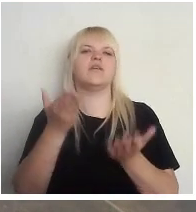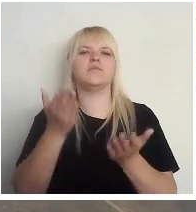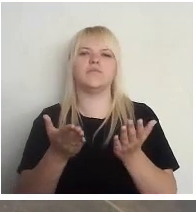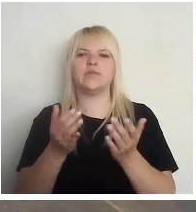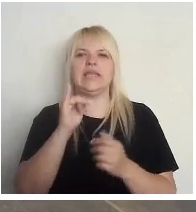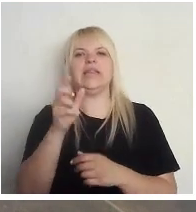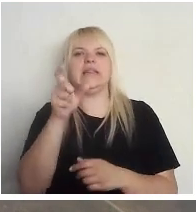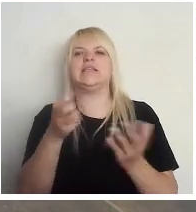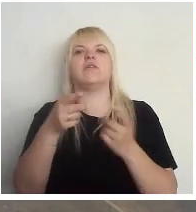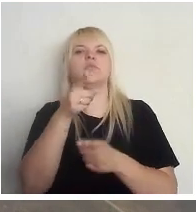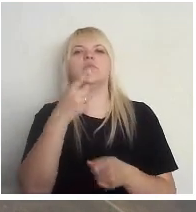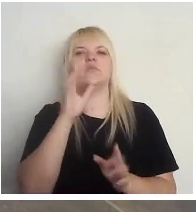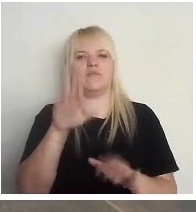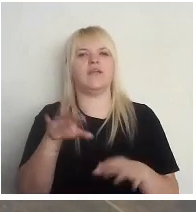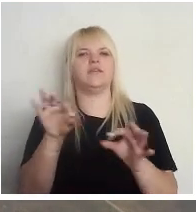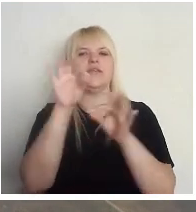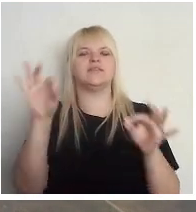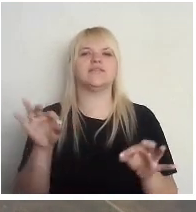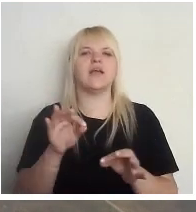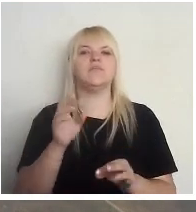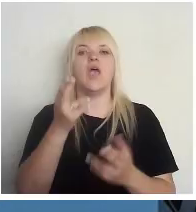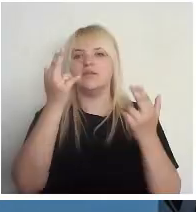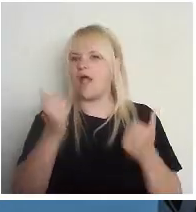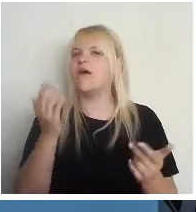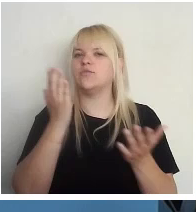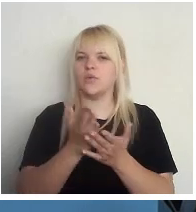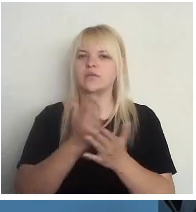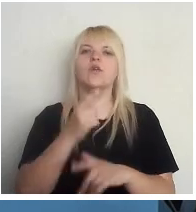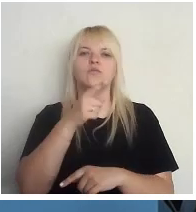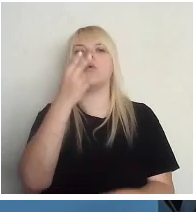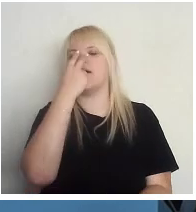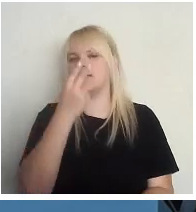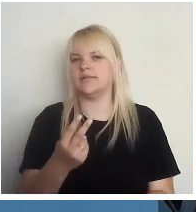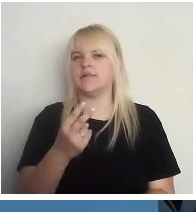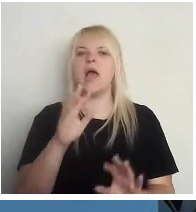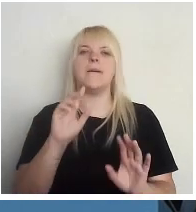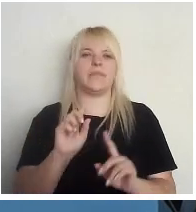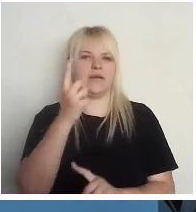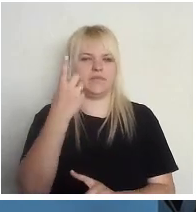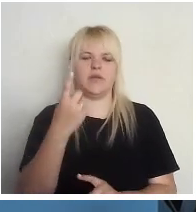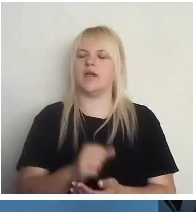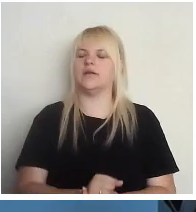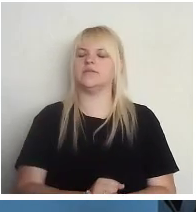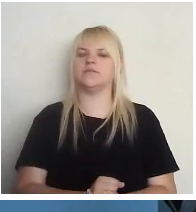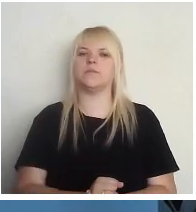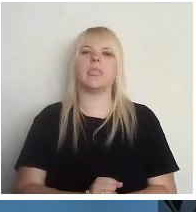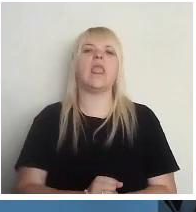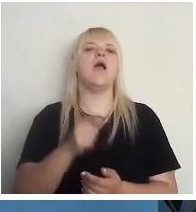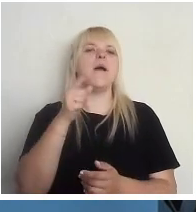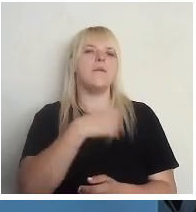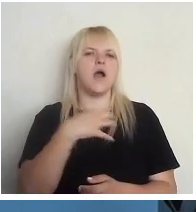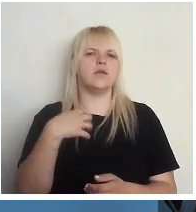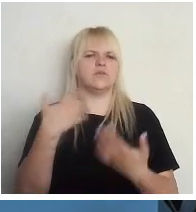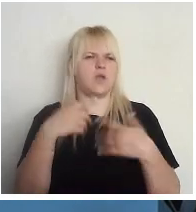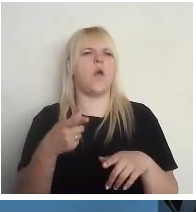Inest, varbūt tu iesauc. Jā, noteikti. Un to mēs redzam. Pirmkārt, pašvaldība, tas treniņš tulīt